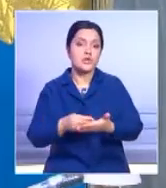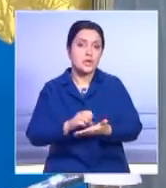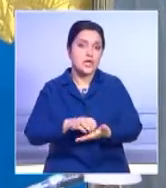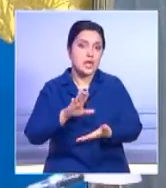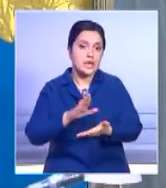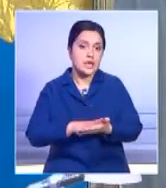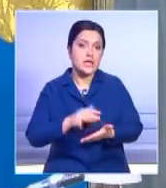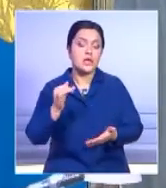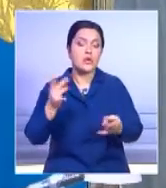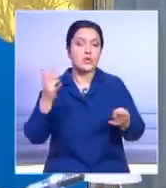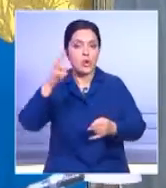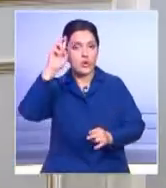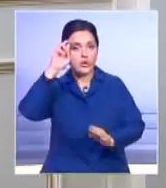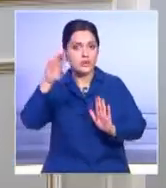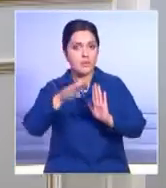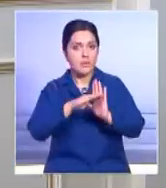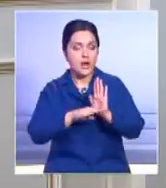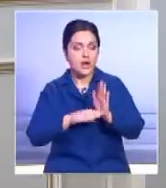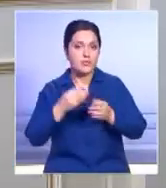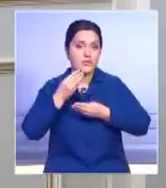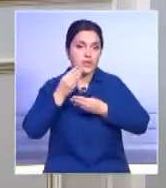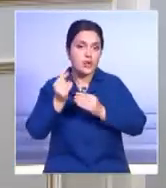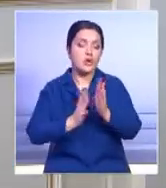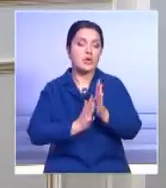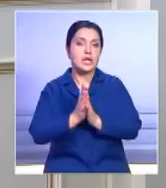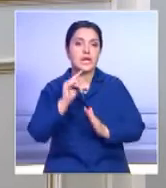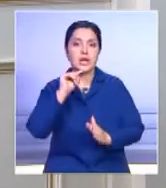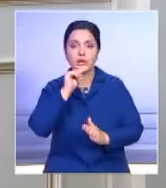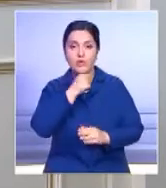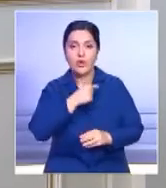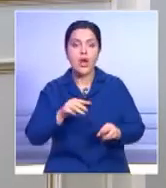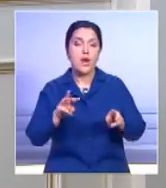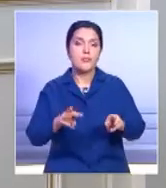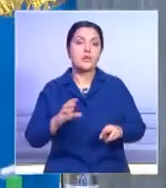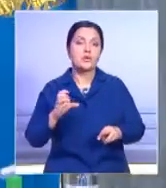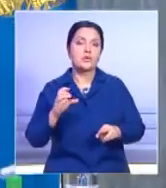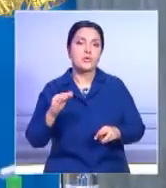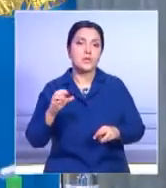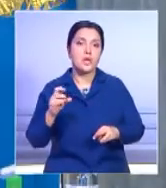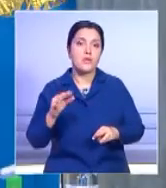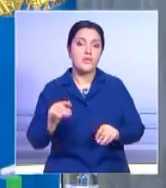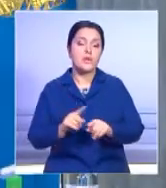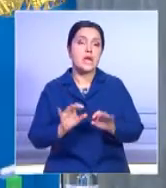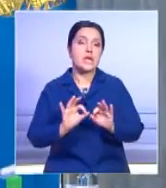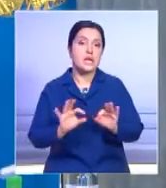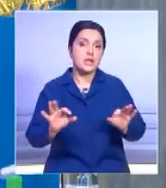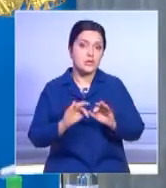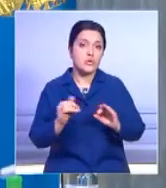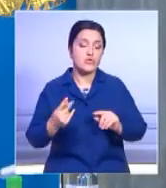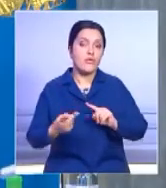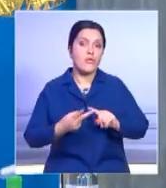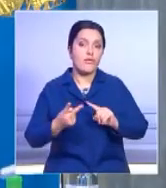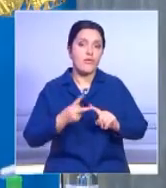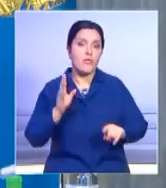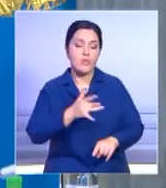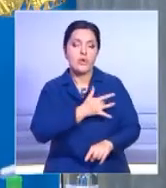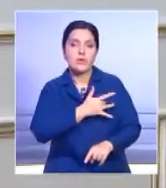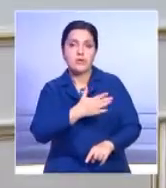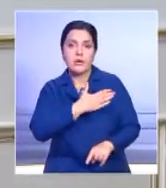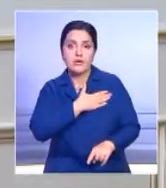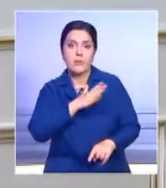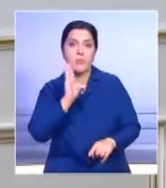бюджета и ориентироваться на госпрограммы стимулирования роста экономики. Министр Султанов также рассказал о второй волне